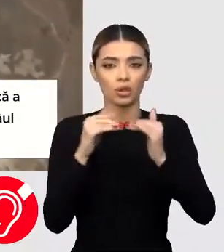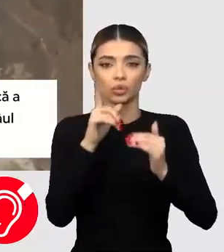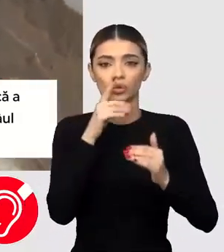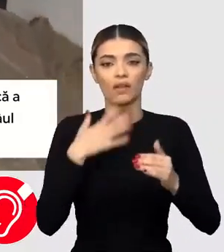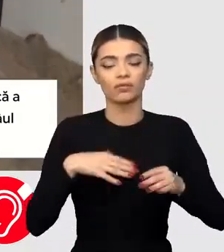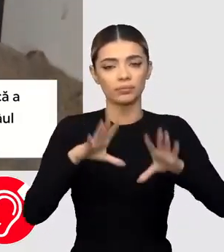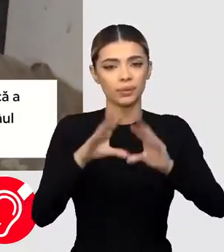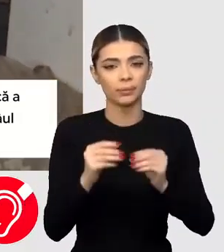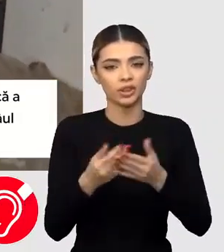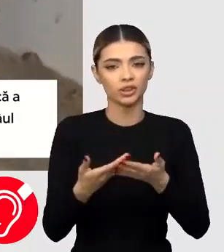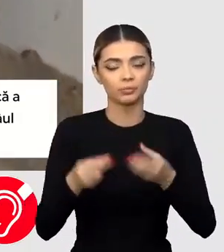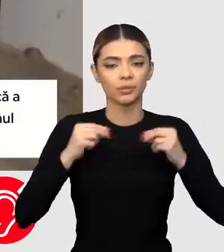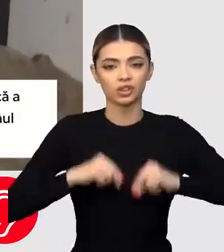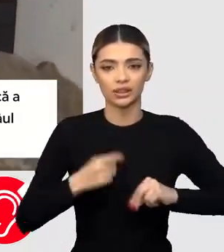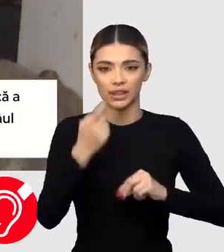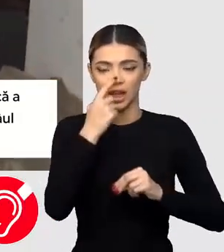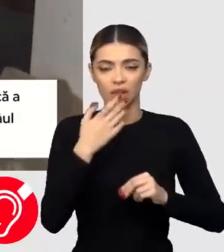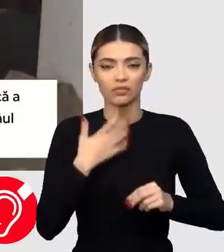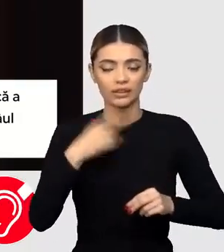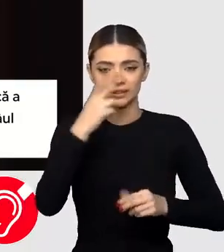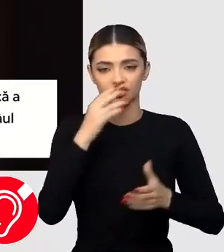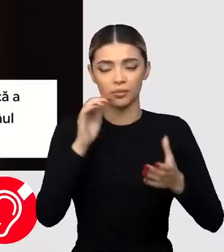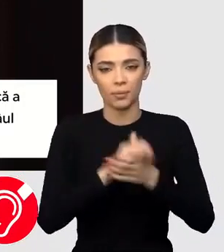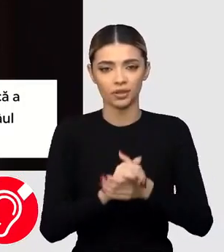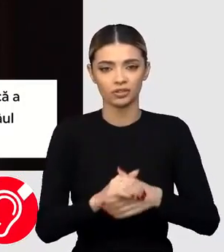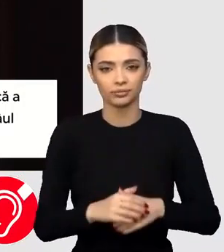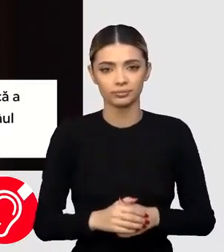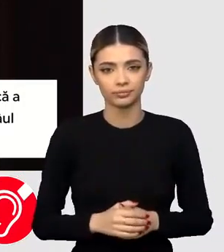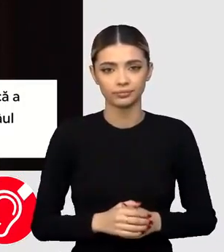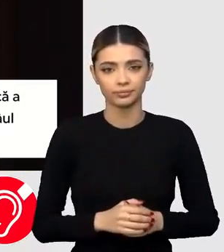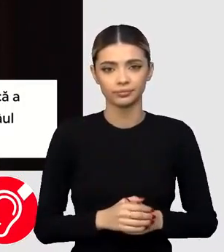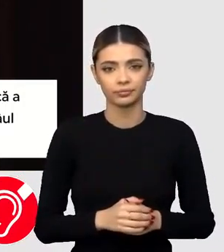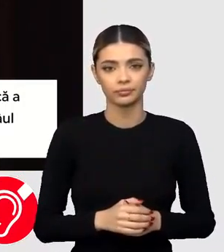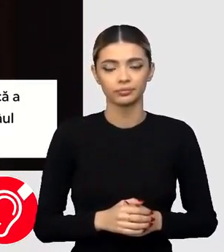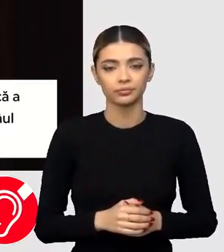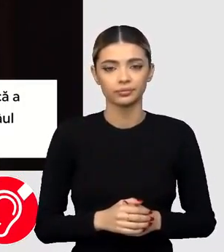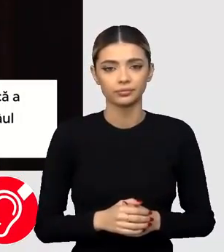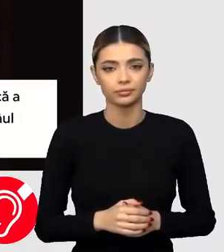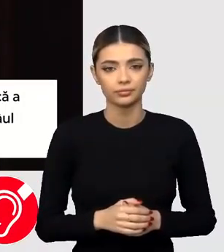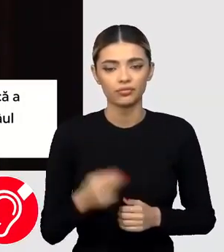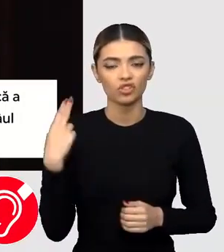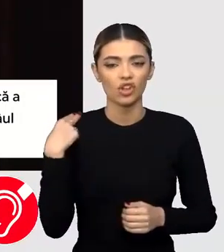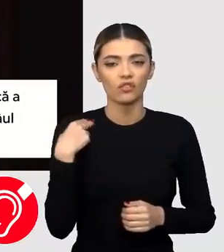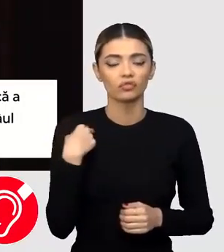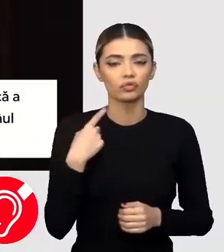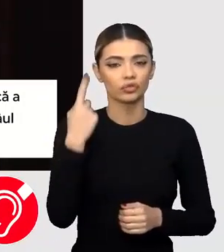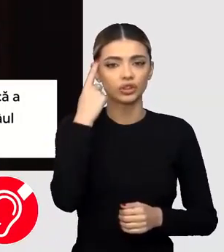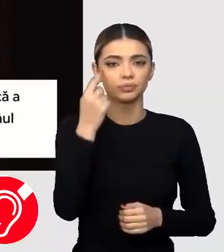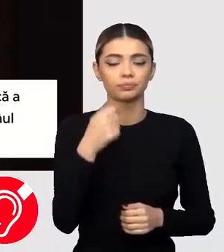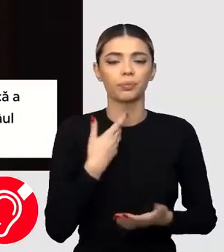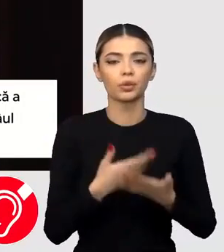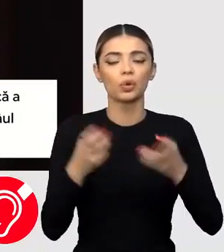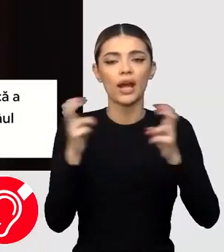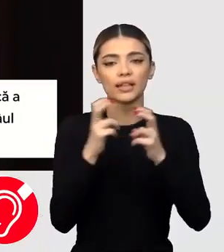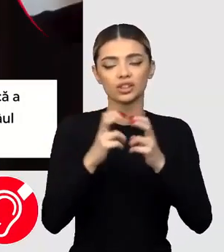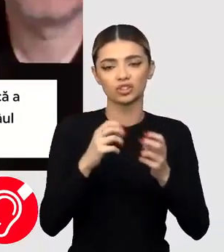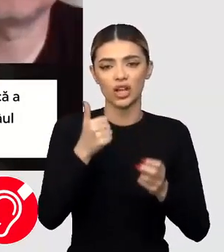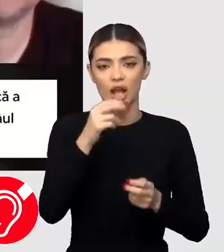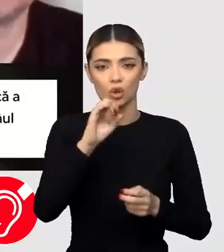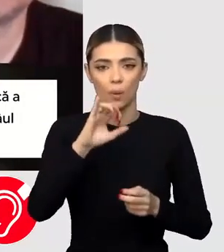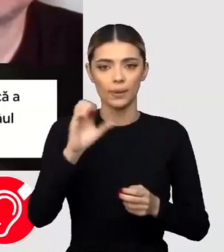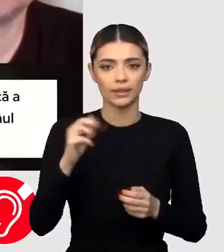Putin negociere de pace. Florin, cum spuneam și mai devreme, șeful Agenției Internaționale pentru Energie